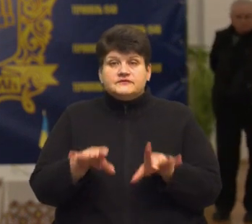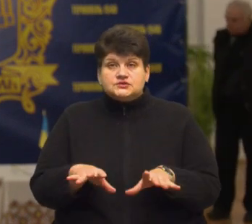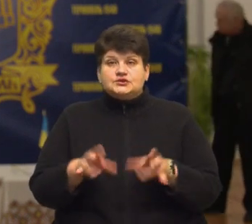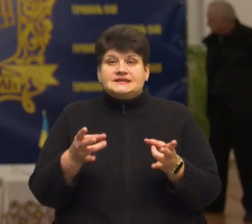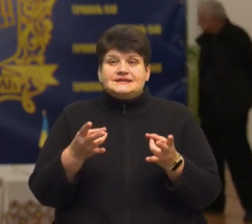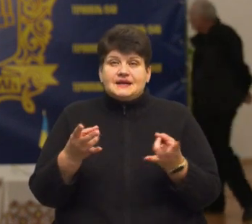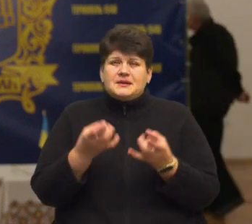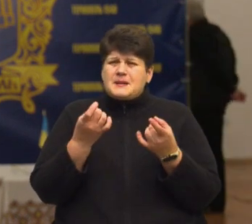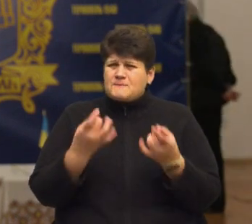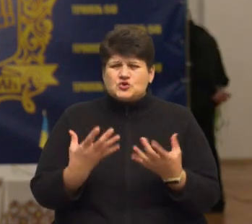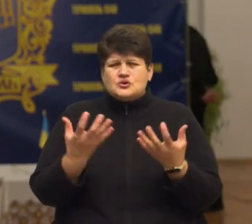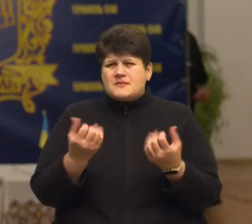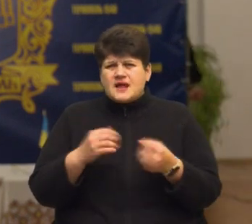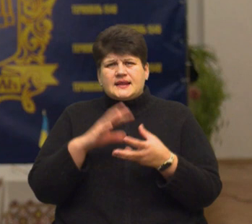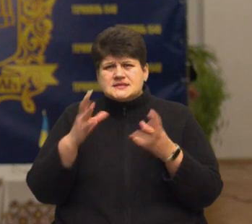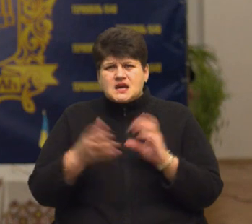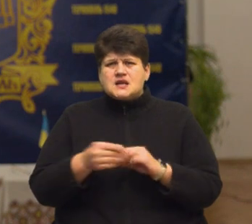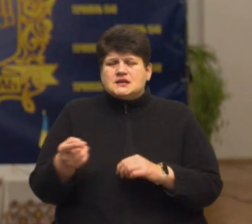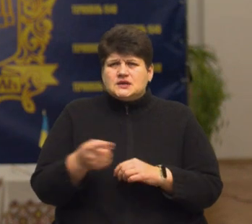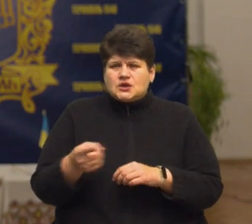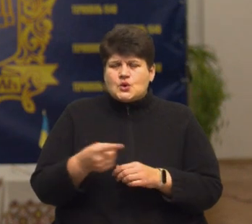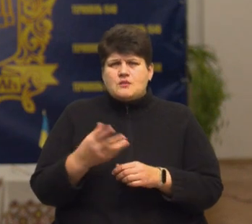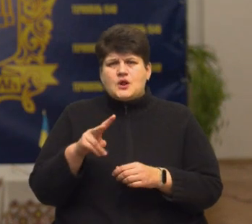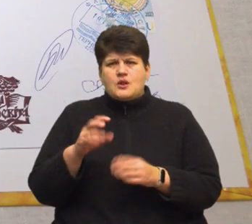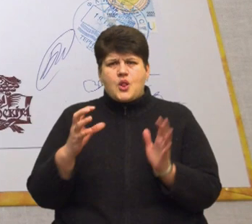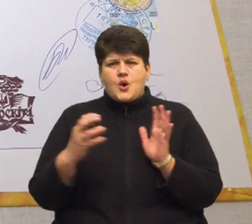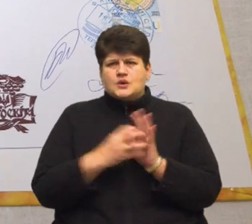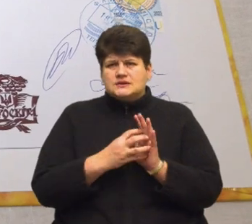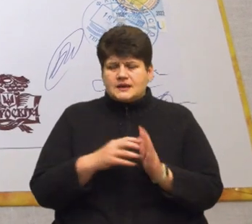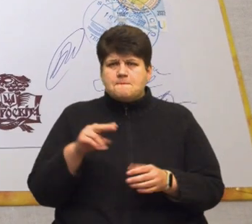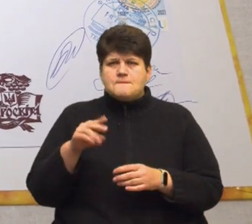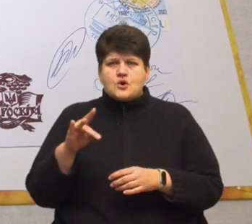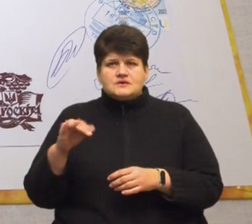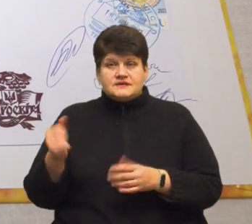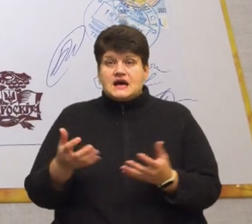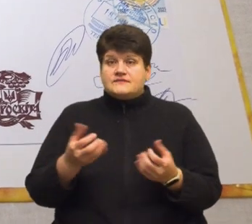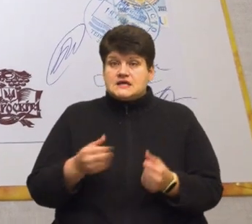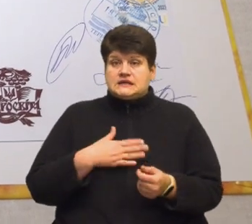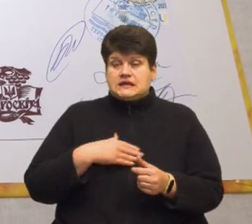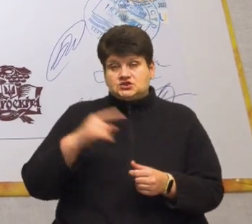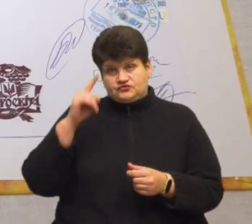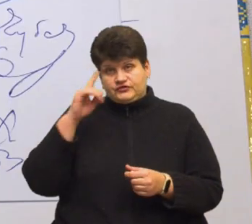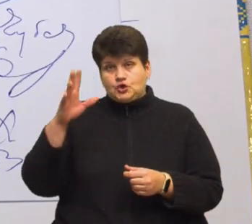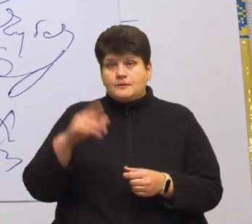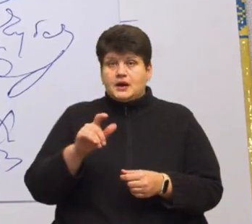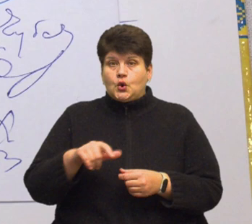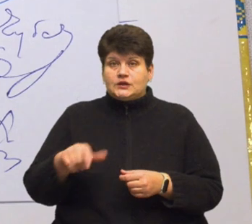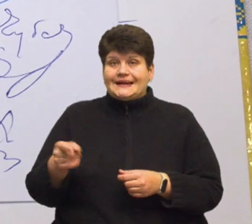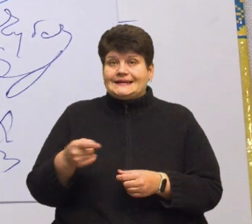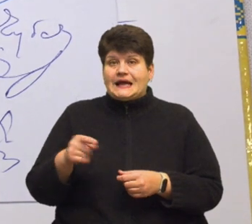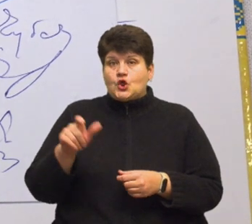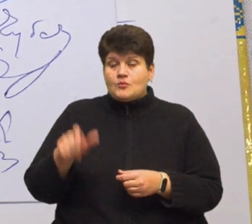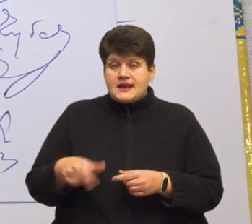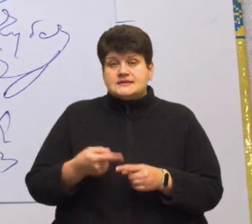просто брати там якісь загальні вигляді Тернополя, благоти просвіти, а більше взяти наших відомих людей, тернополян. Ці люди мають пряме відношення до